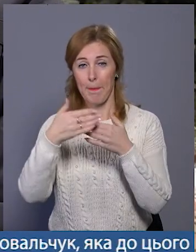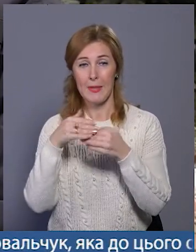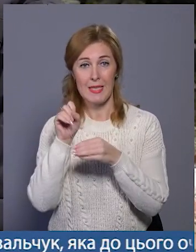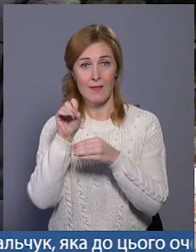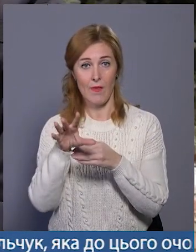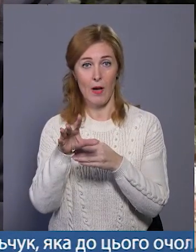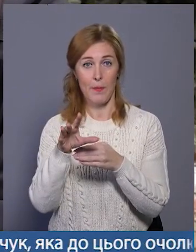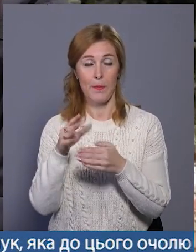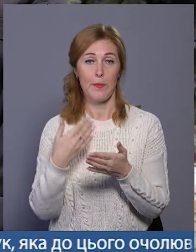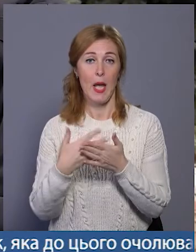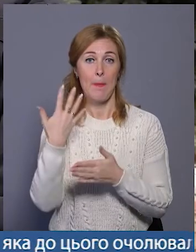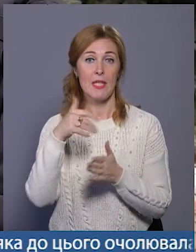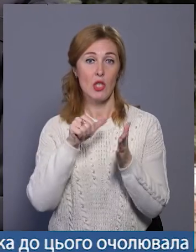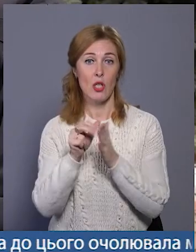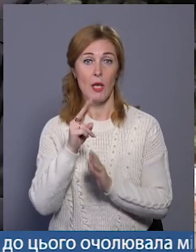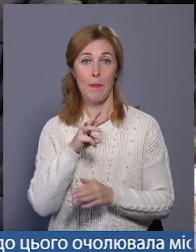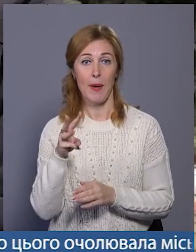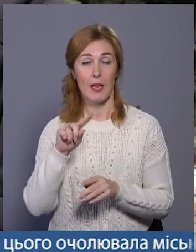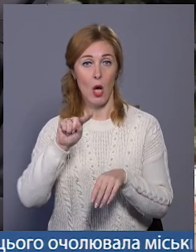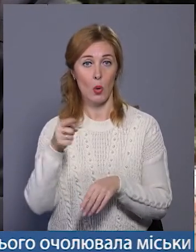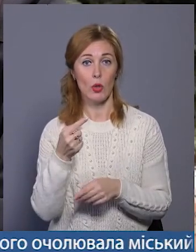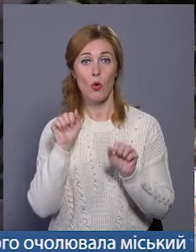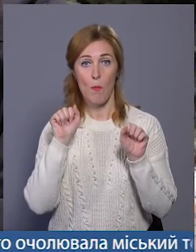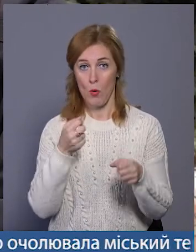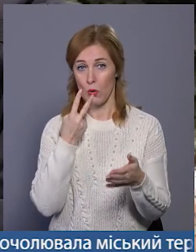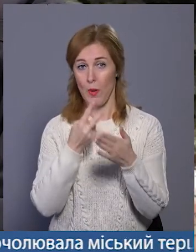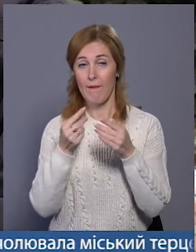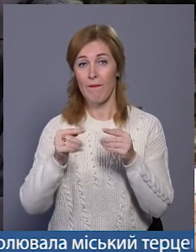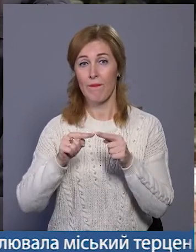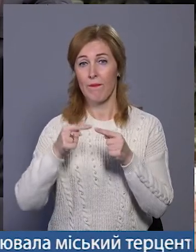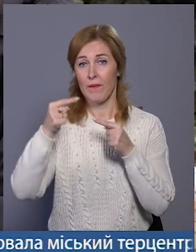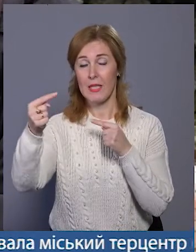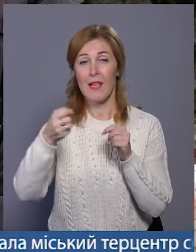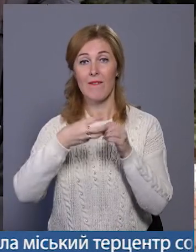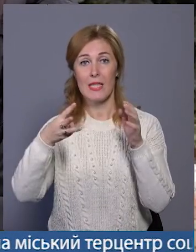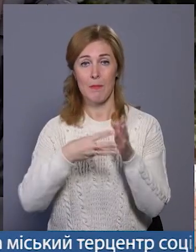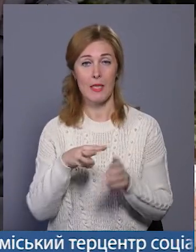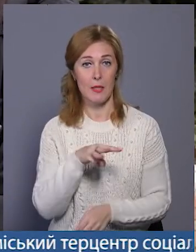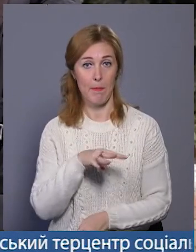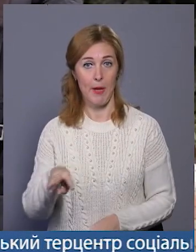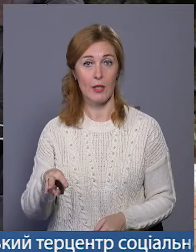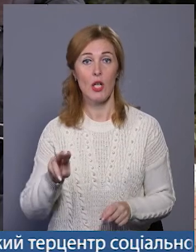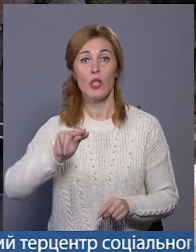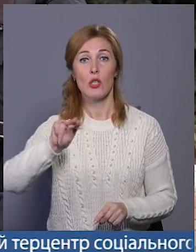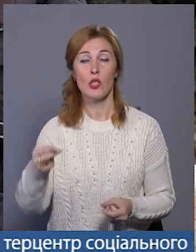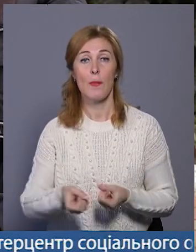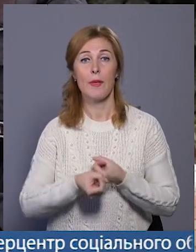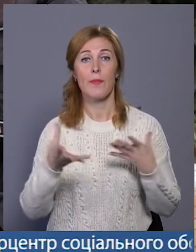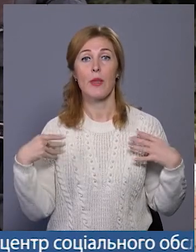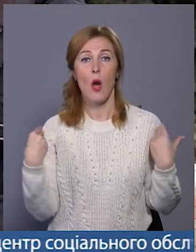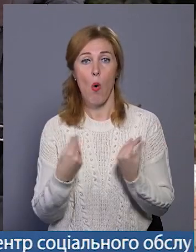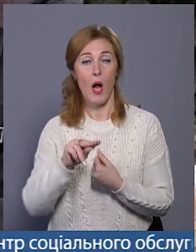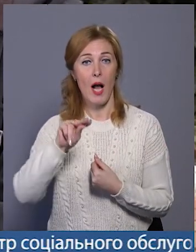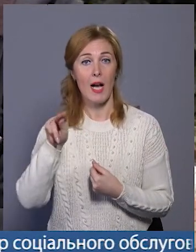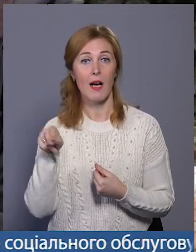при швидкості 50-60 км на годину, можуть побачити десь з відстані 18 метрів. І чим яскравіший світліший одяг, тим